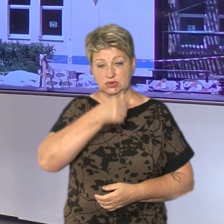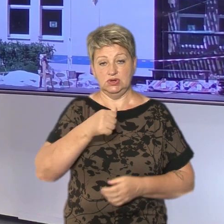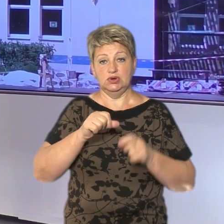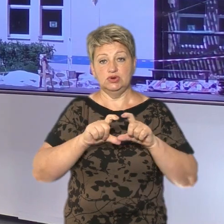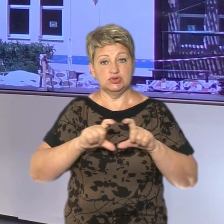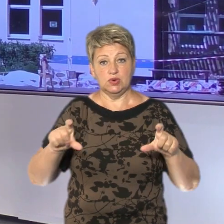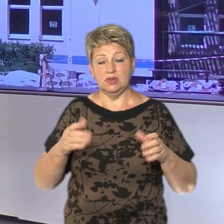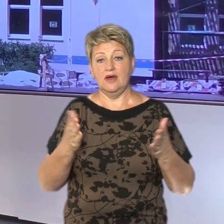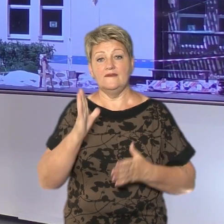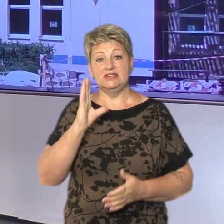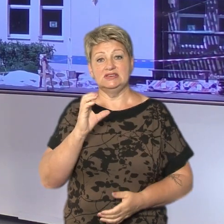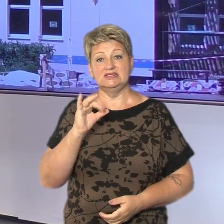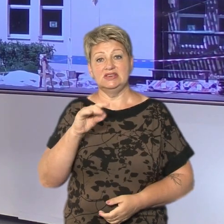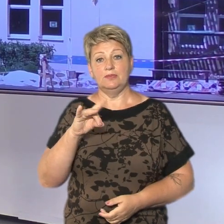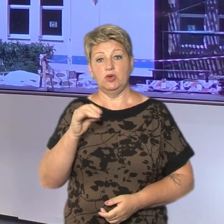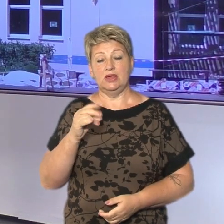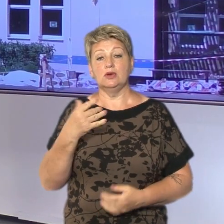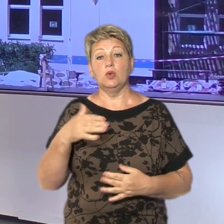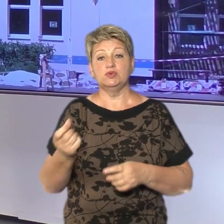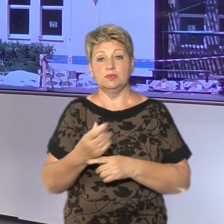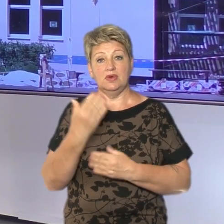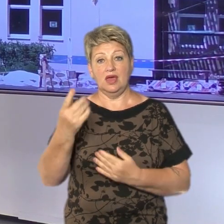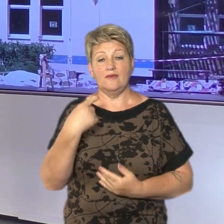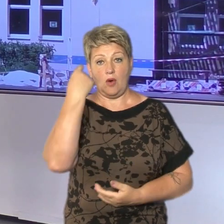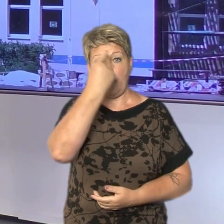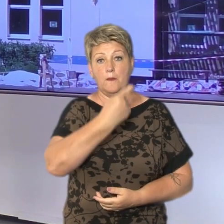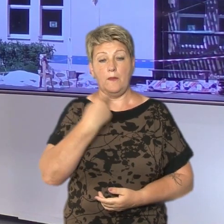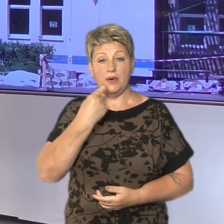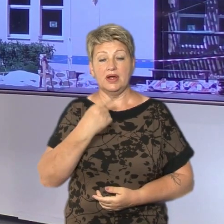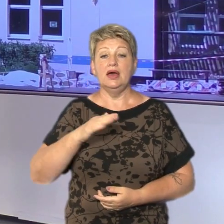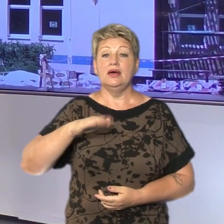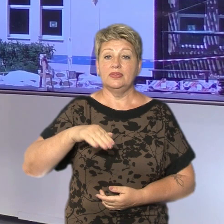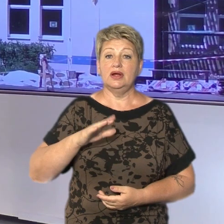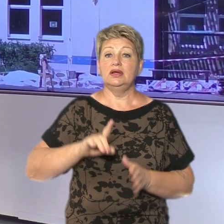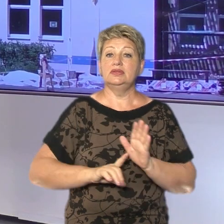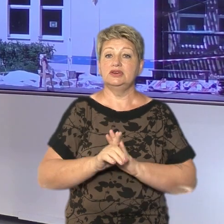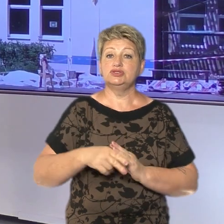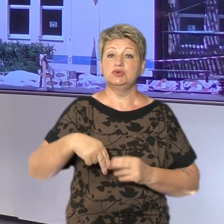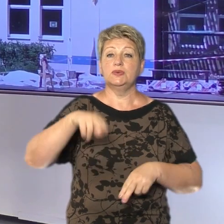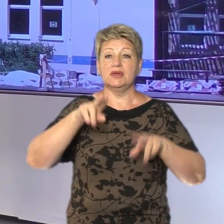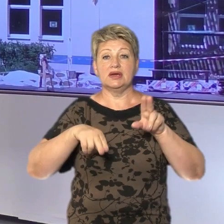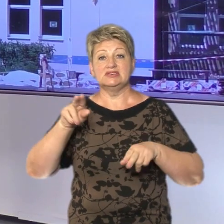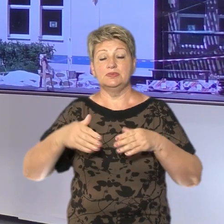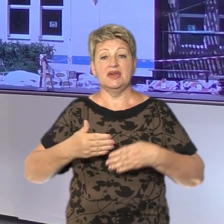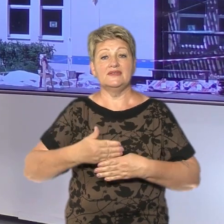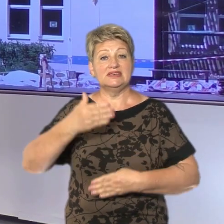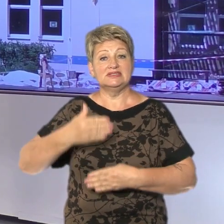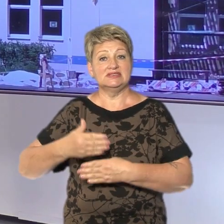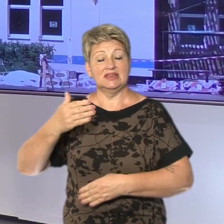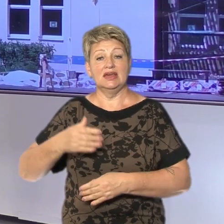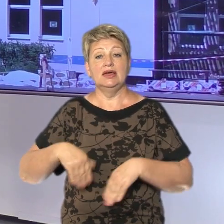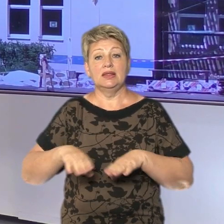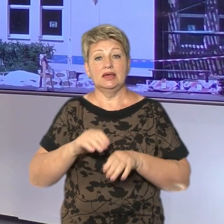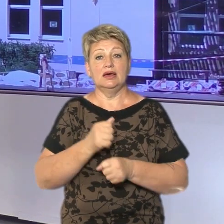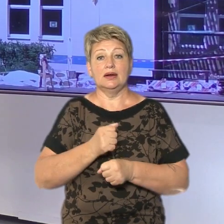'я Василя Симоненка, вже з'явився його портрет. Далі розписуватимуть стіни, розповіла директорка школи Оксана Коваленко. Каже, такі роботи